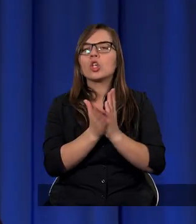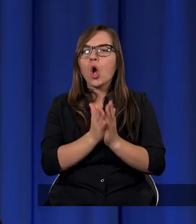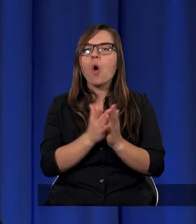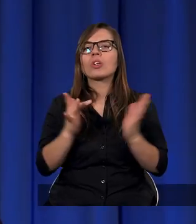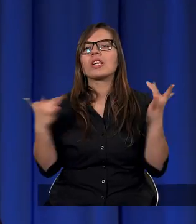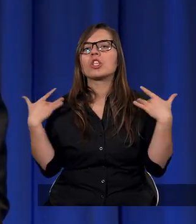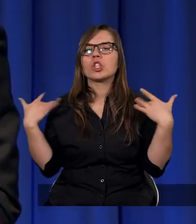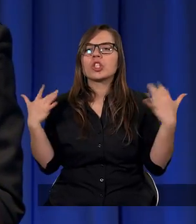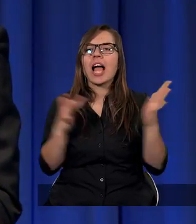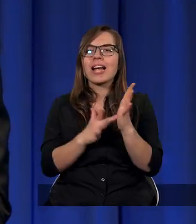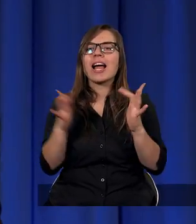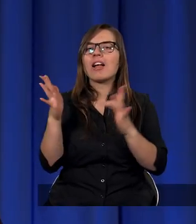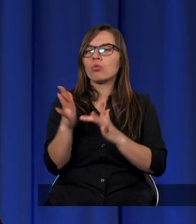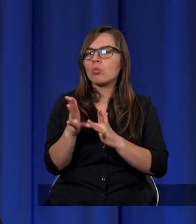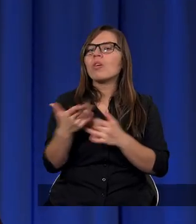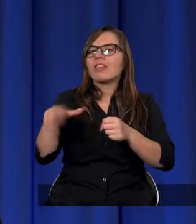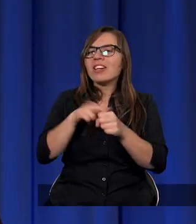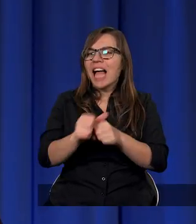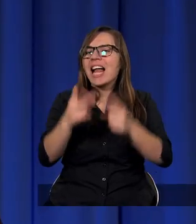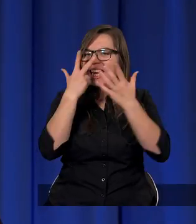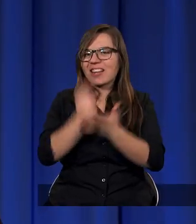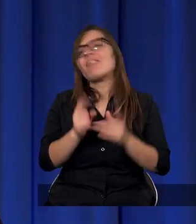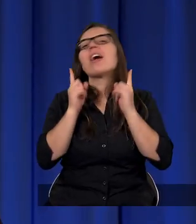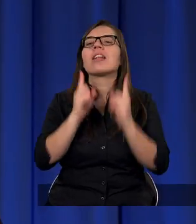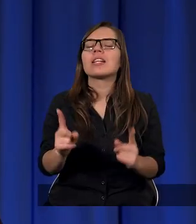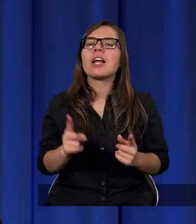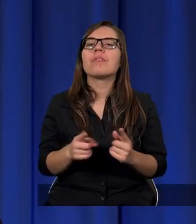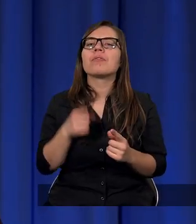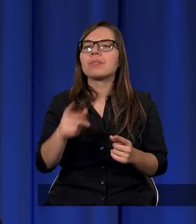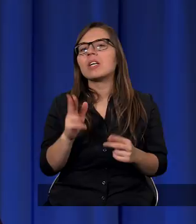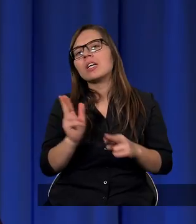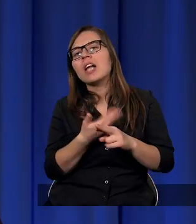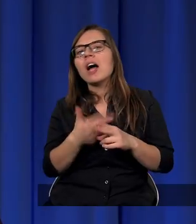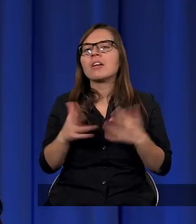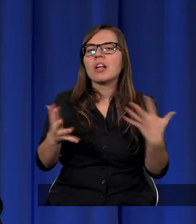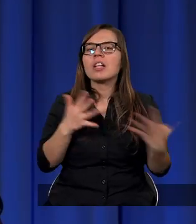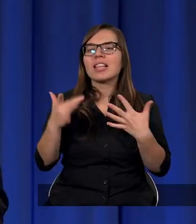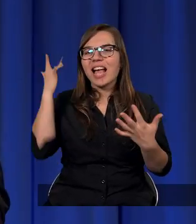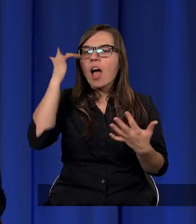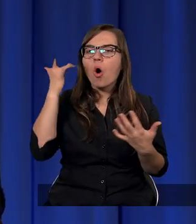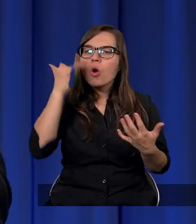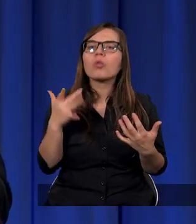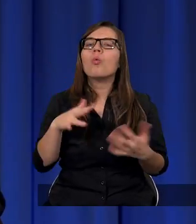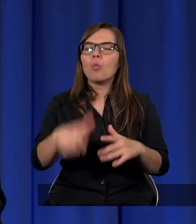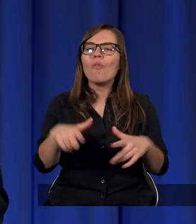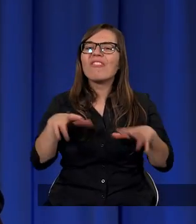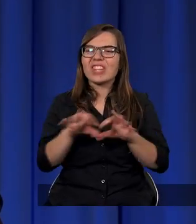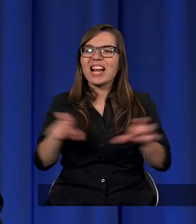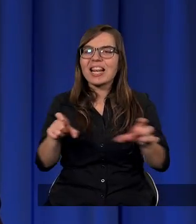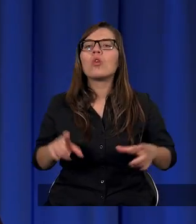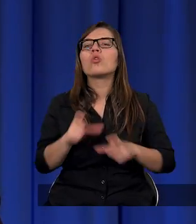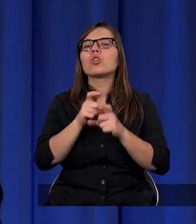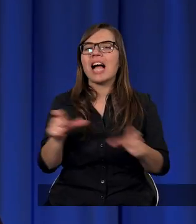Życie Jezusa, w którym zawarła stwierdzenia, które, no, kiedy czołowi teolodzy ówczesnego czasu